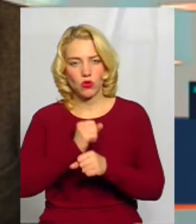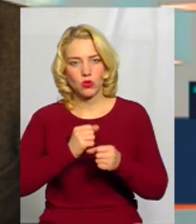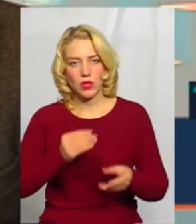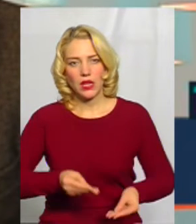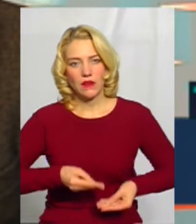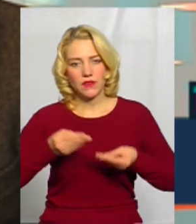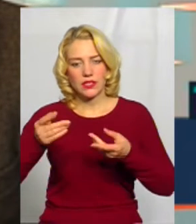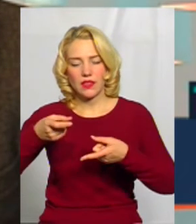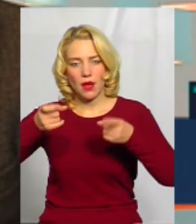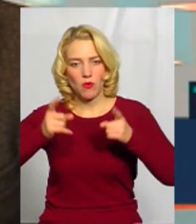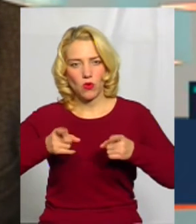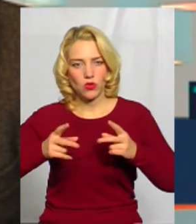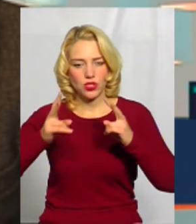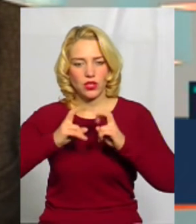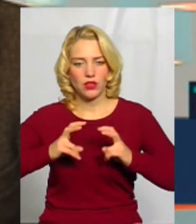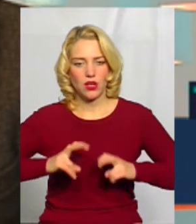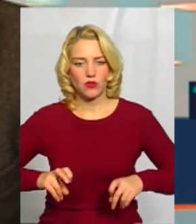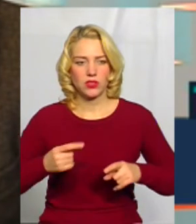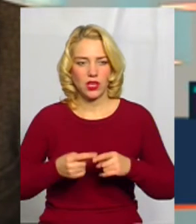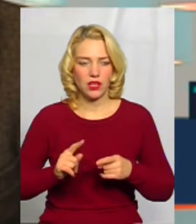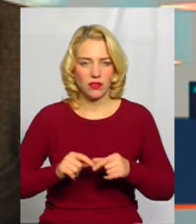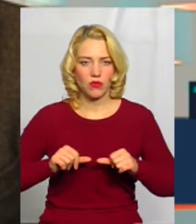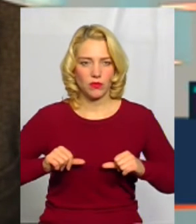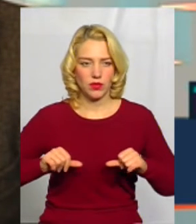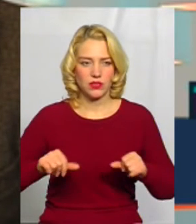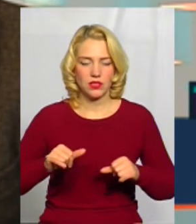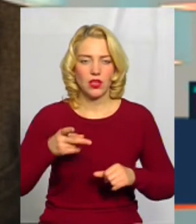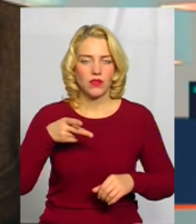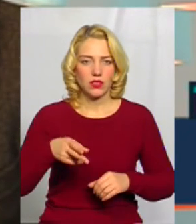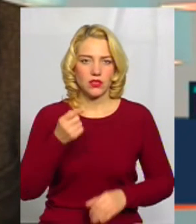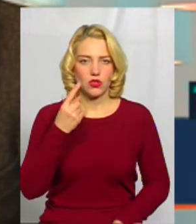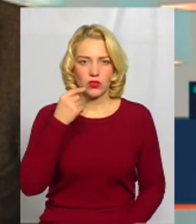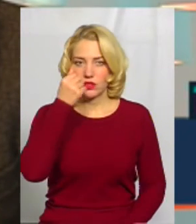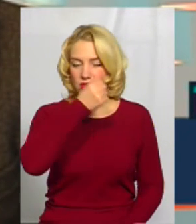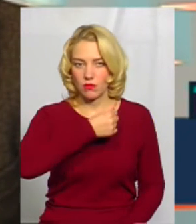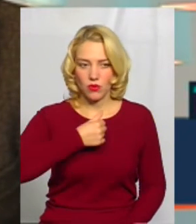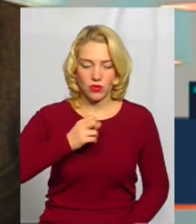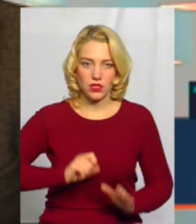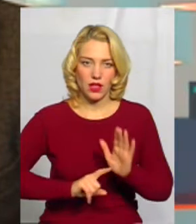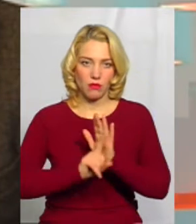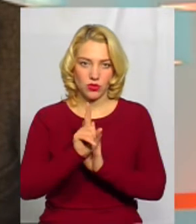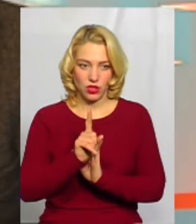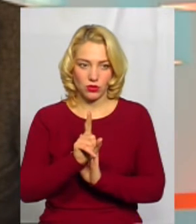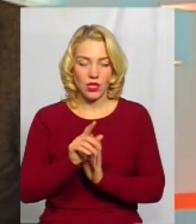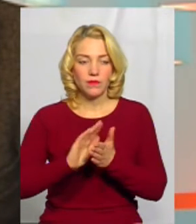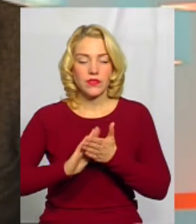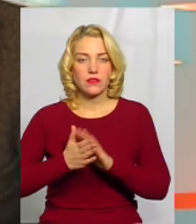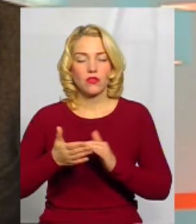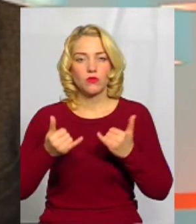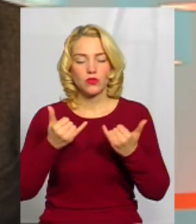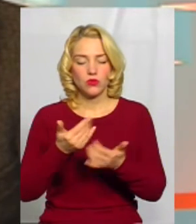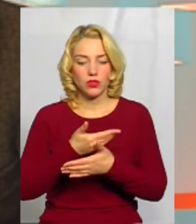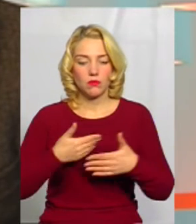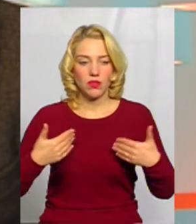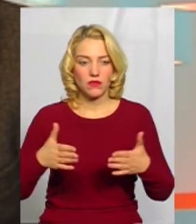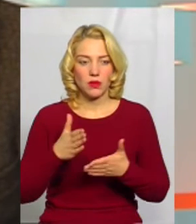на розгляд консультативної ради з питань охорони культурної спадщини у Хмельницькій області у 2011 році, на початку. Станом на сьогодні ми